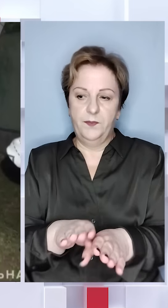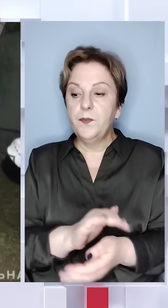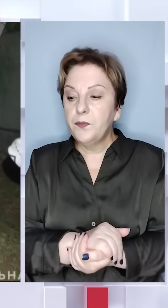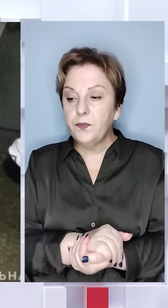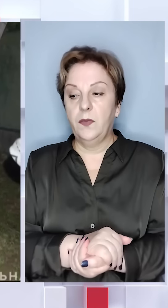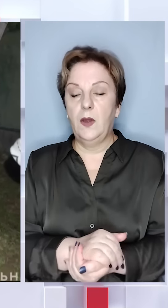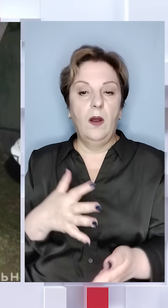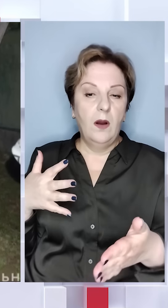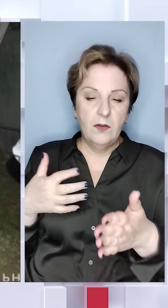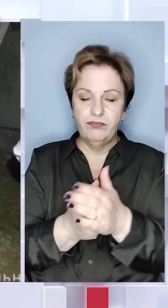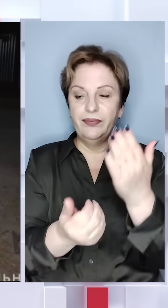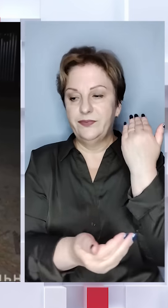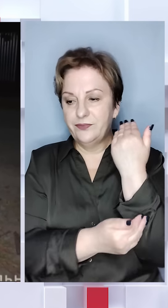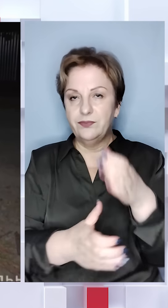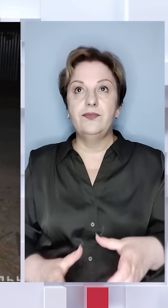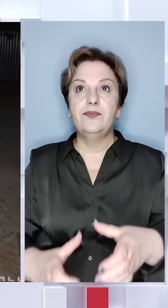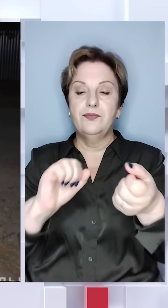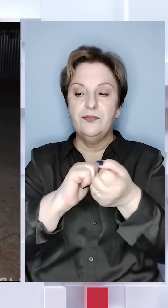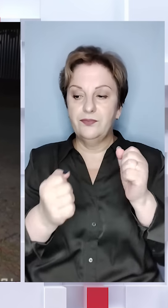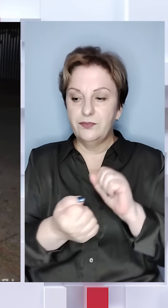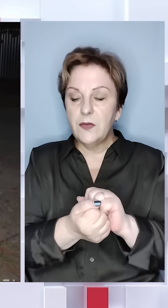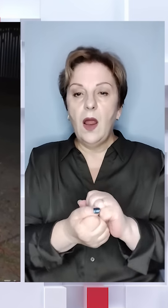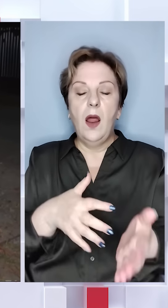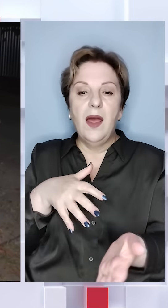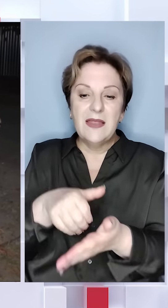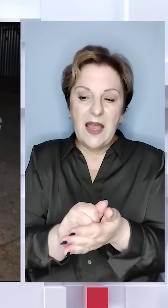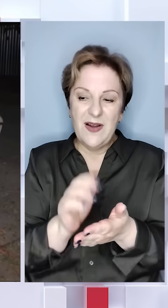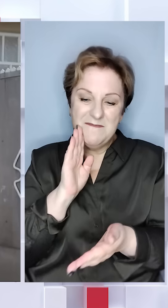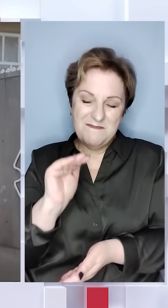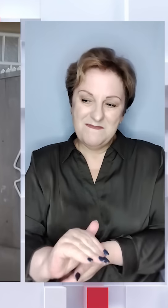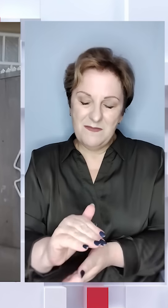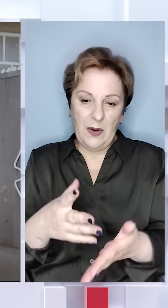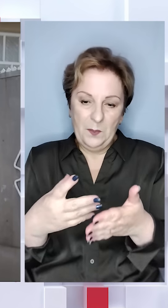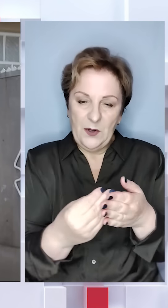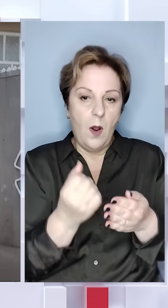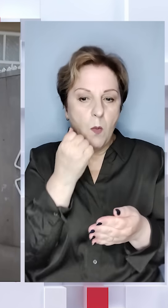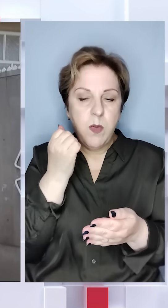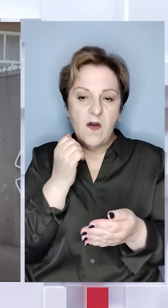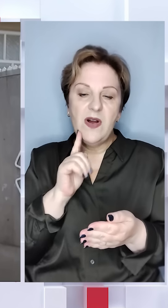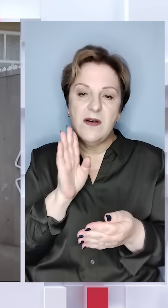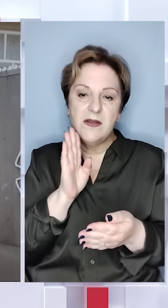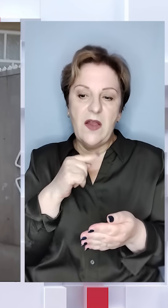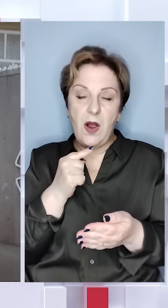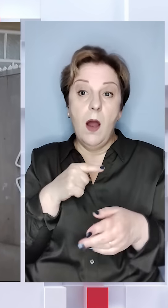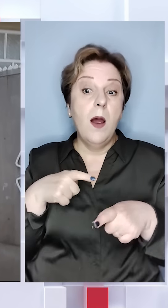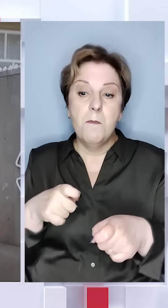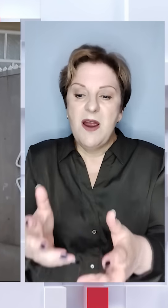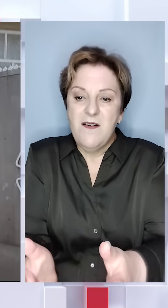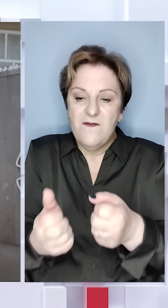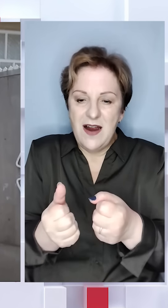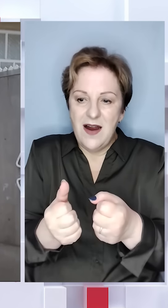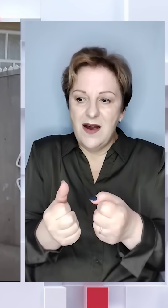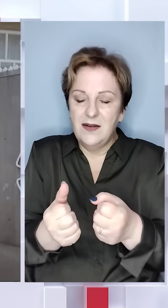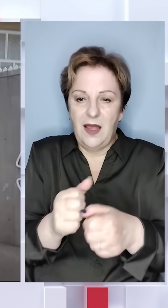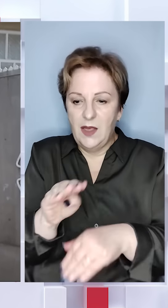Авто знесло дерево, бетонний стовп, і наїхавши на маленьку Тамару, причавило її. Бабуся дівчинки, каже, кинулася витягати онучку з